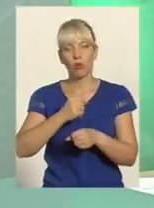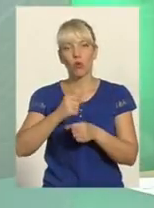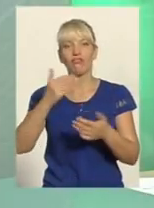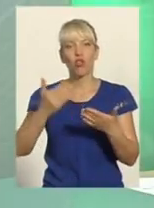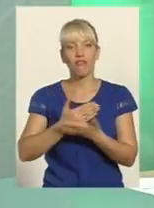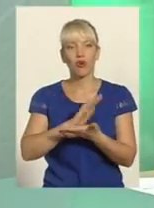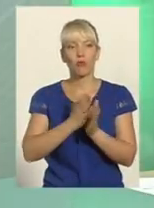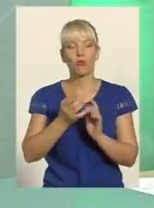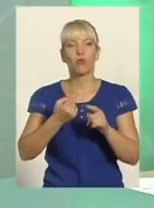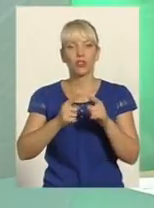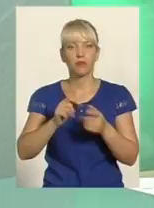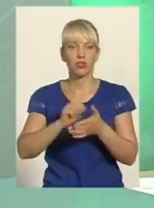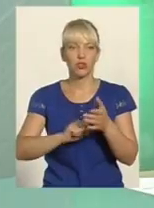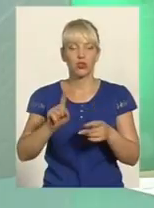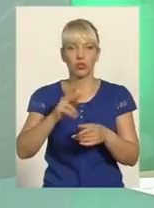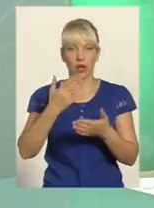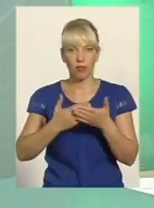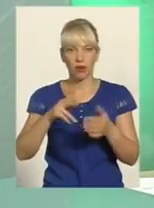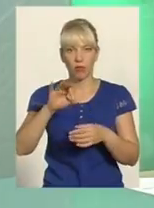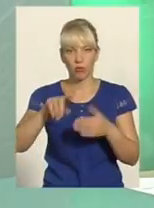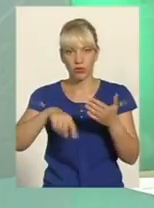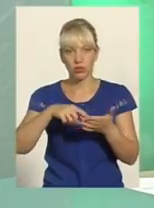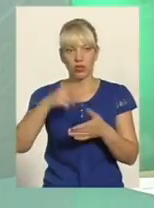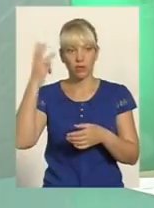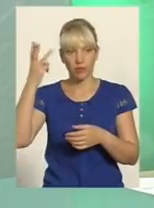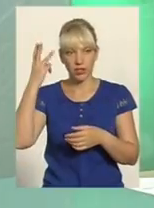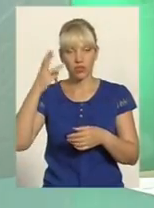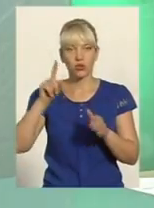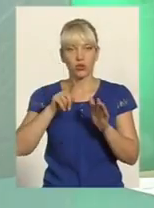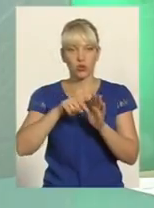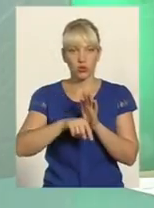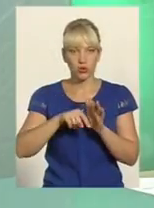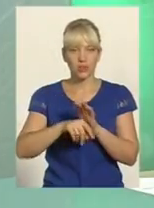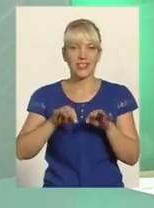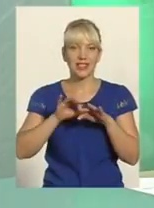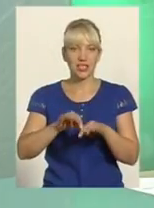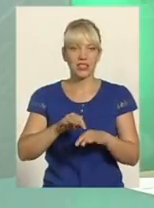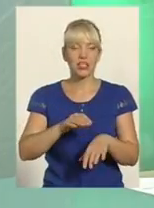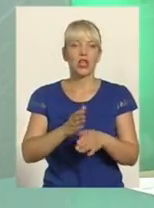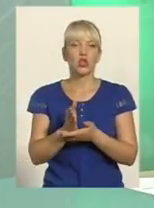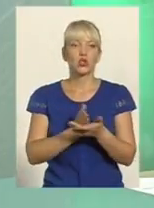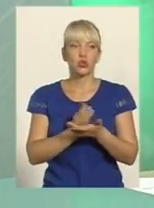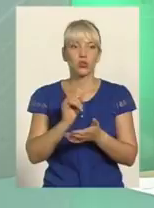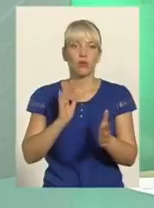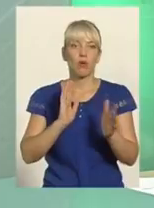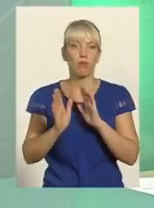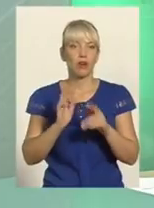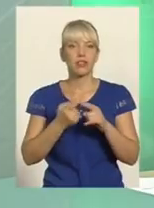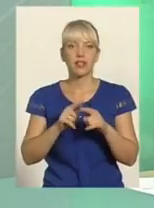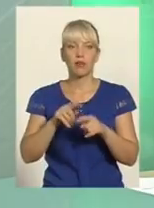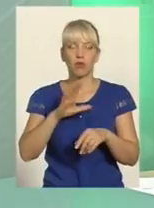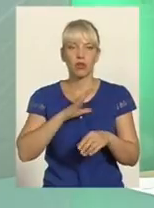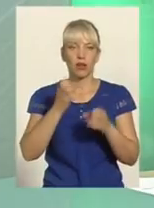умовах По тій причині, що, наприклад, по місту Хмельницькому Щасується несення служби в парку Це було просто-напросто